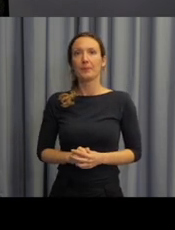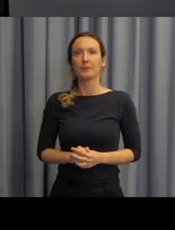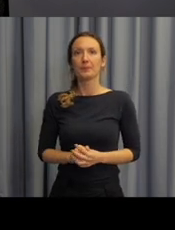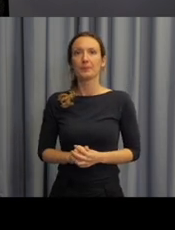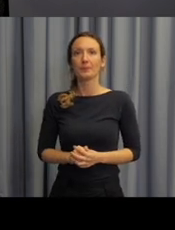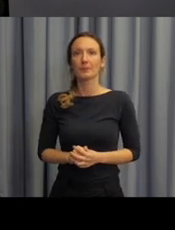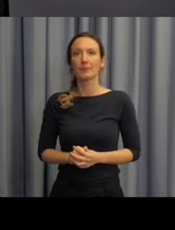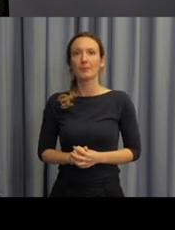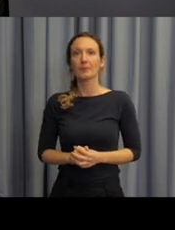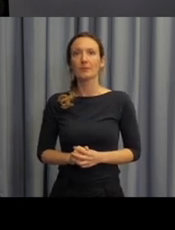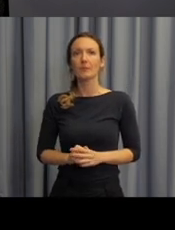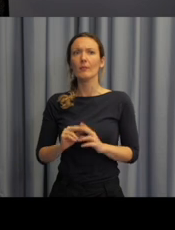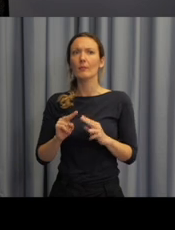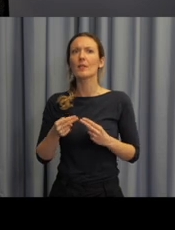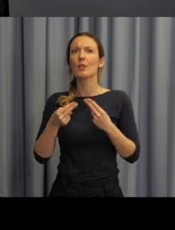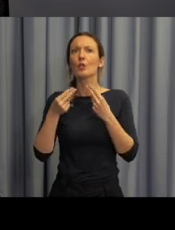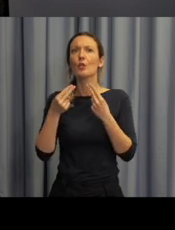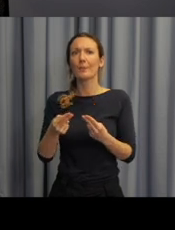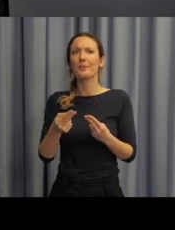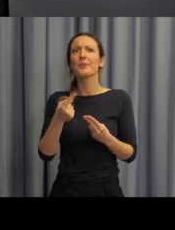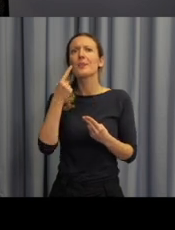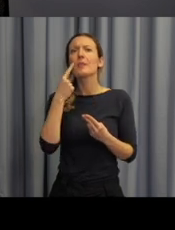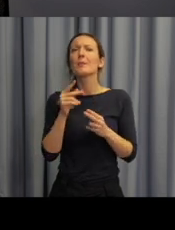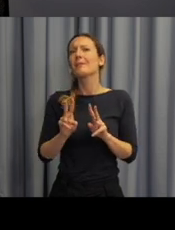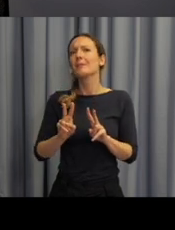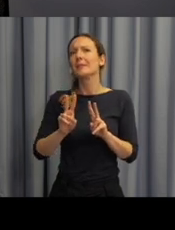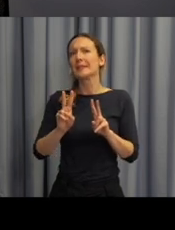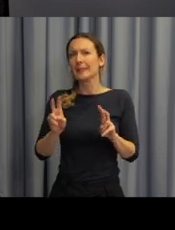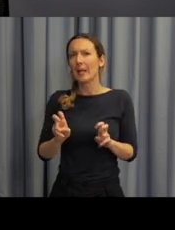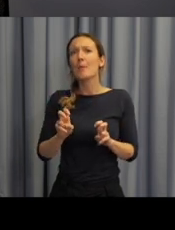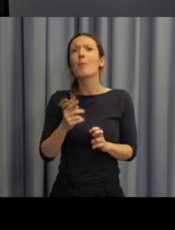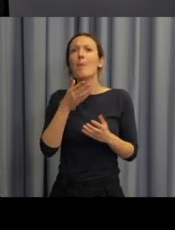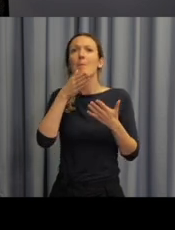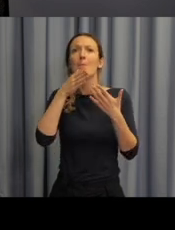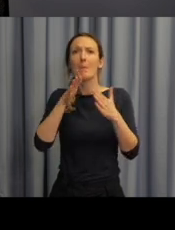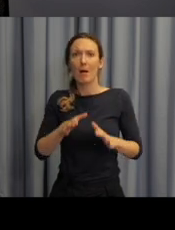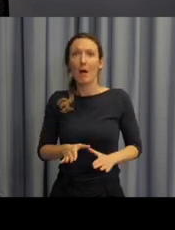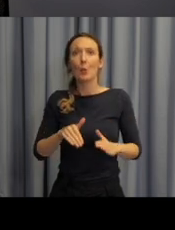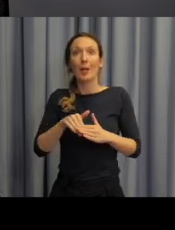Na dalším slajdu vidíme parcelovaný výklad paradigmatu šestého pádu.